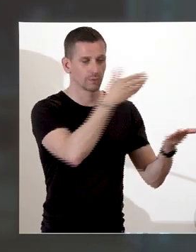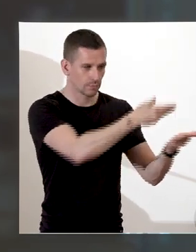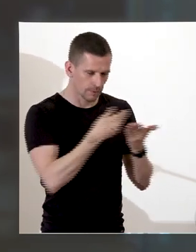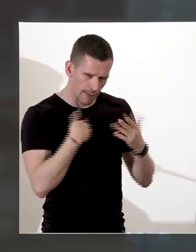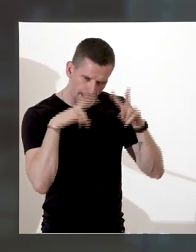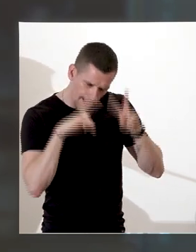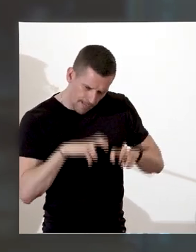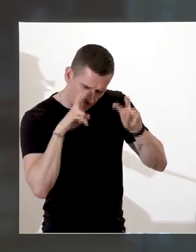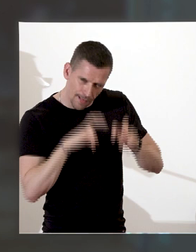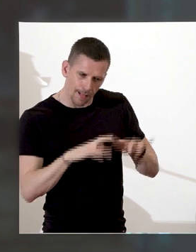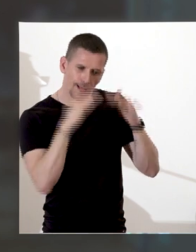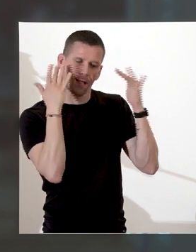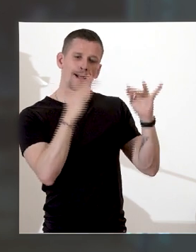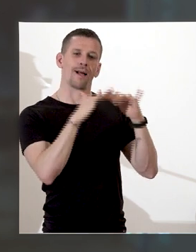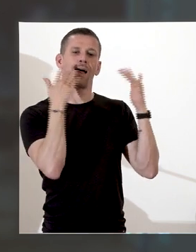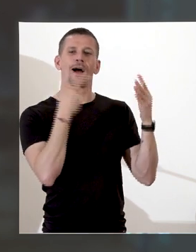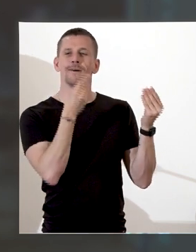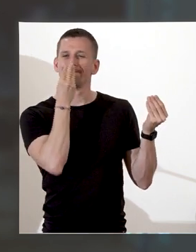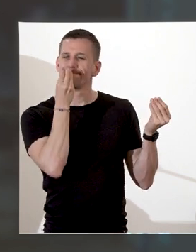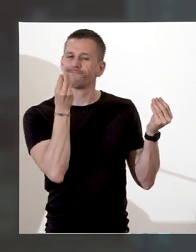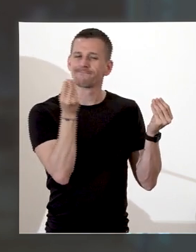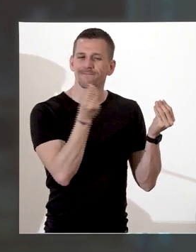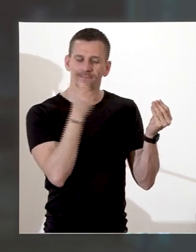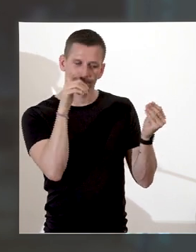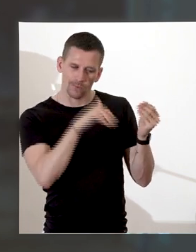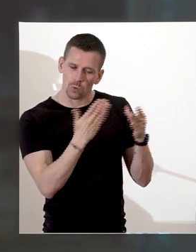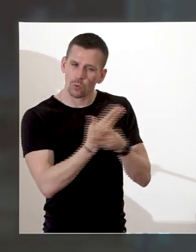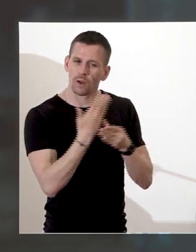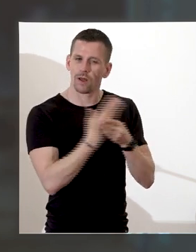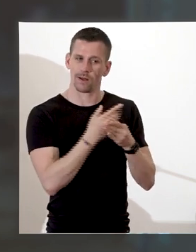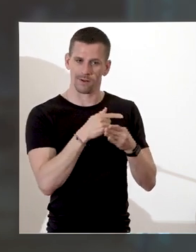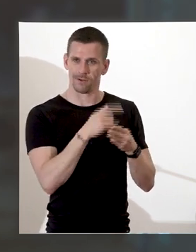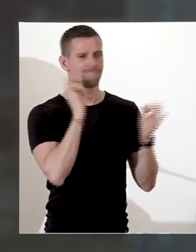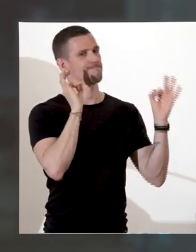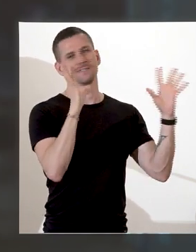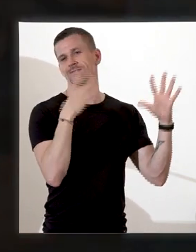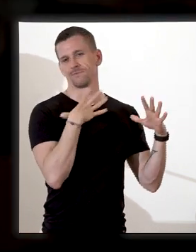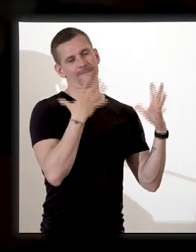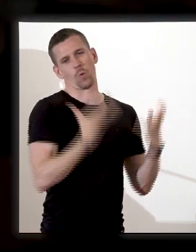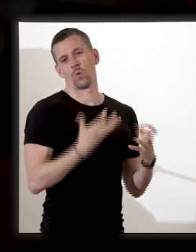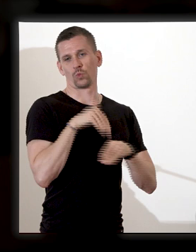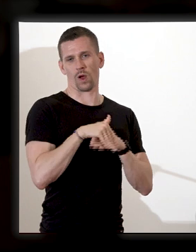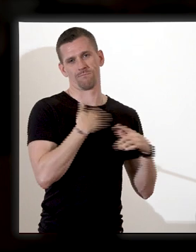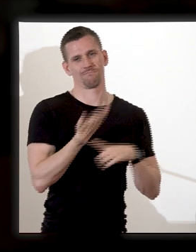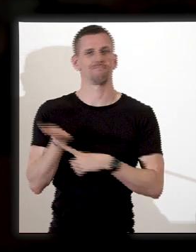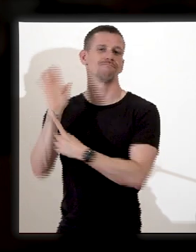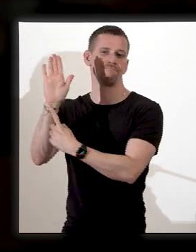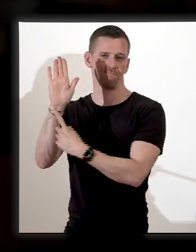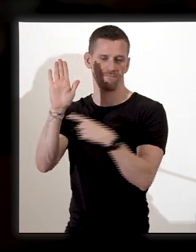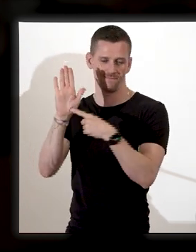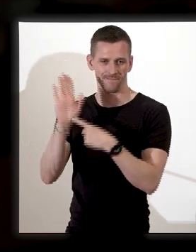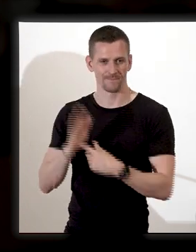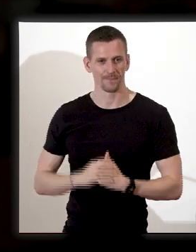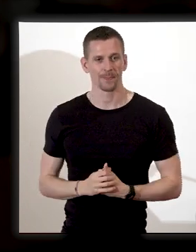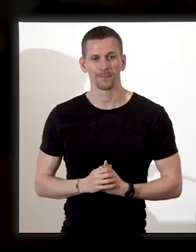institution et je me suis appuyé sur ce dossier pour préparer cette présentation. La scène, qui est